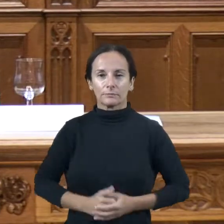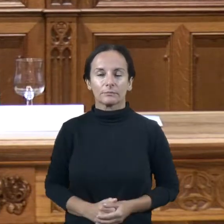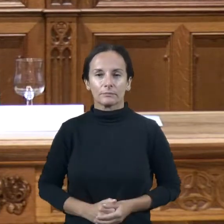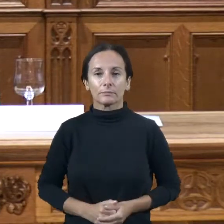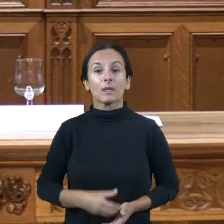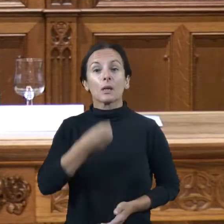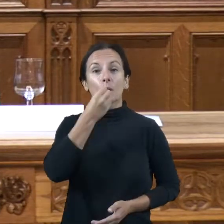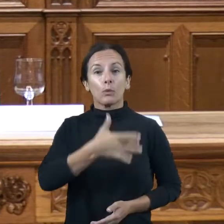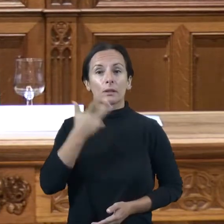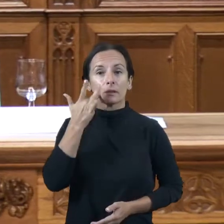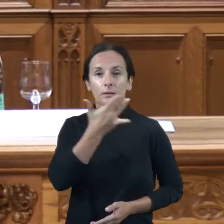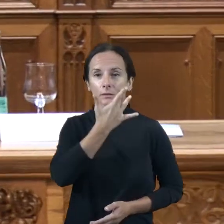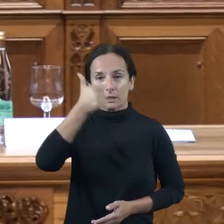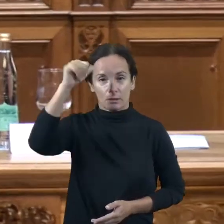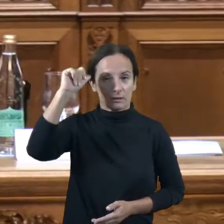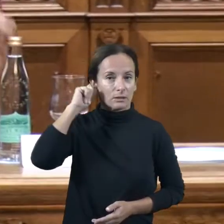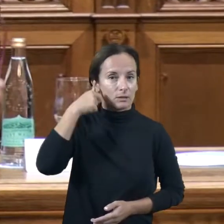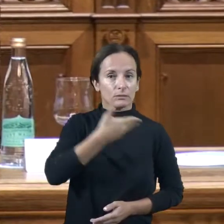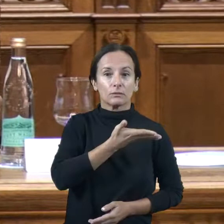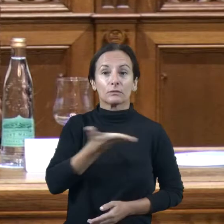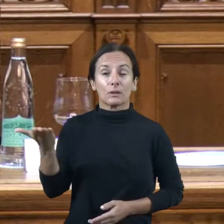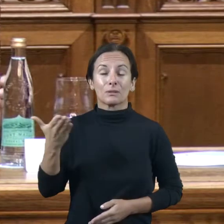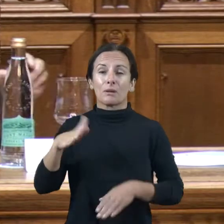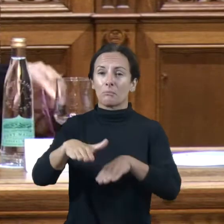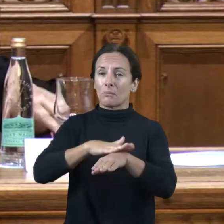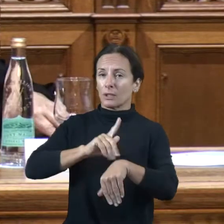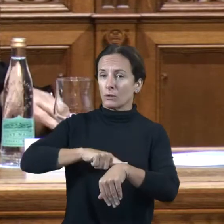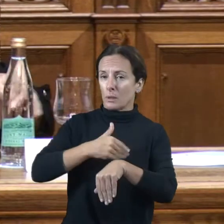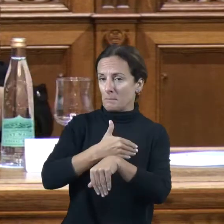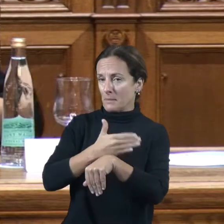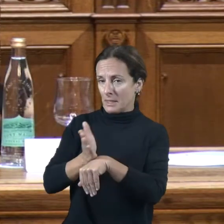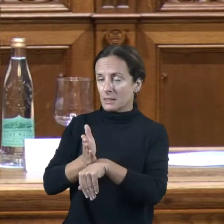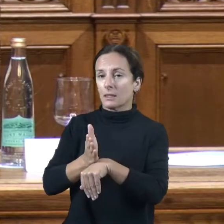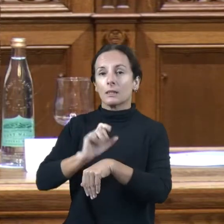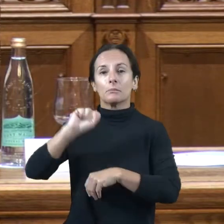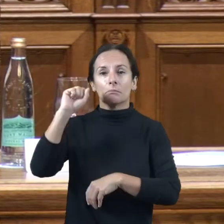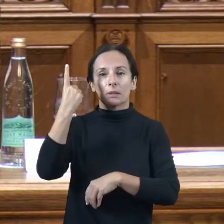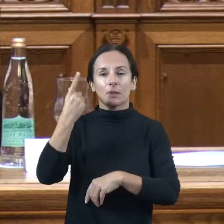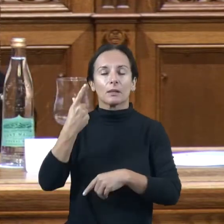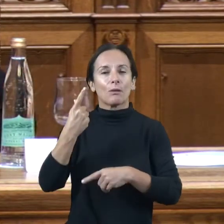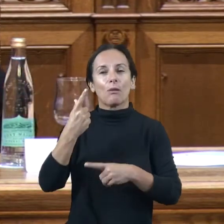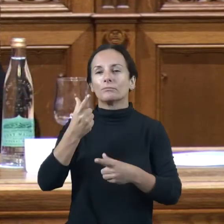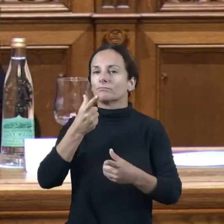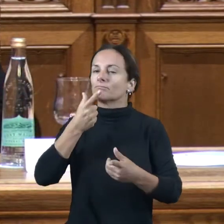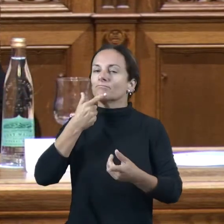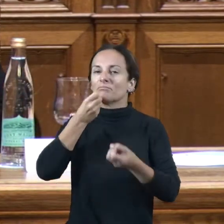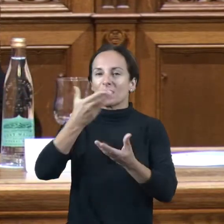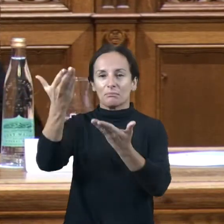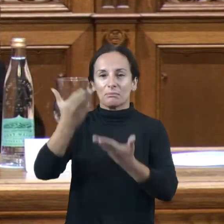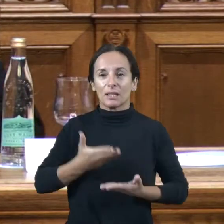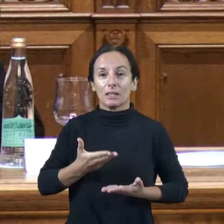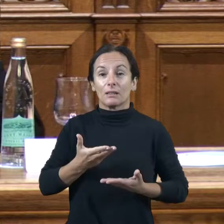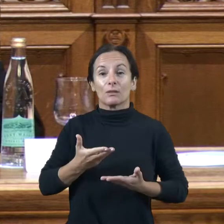Bones tardes a tots i totes. Perdoneu el retras. I, bueno, primer de tot donar-vos la benvinguda en aquesta